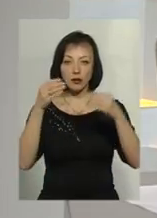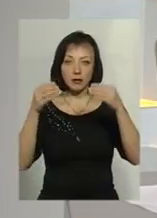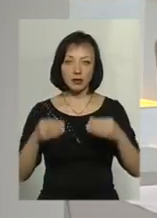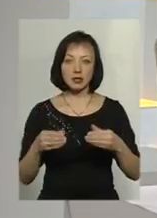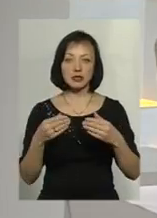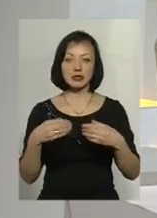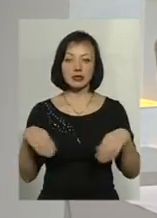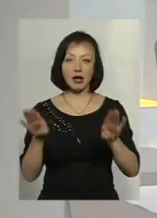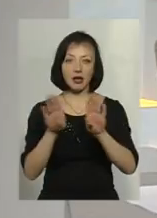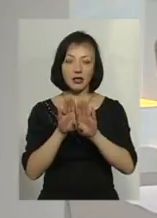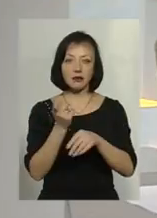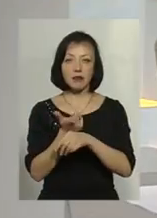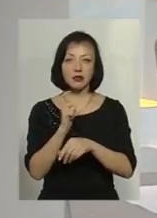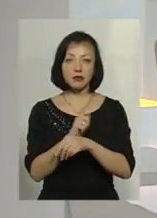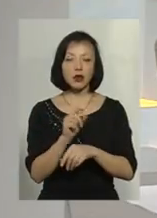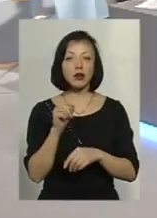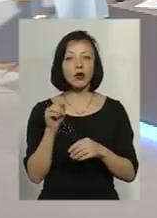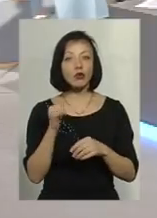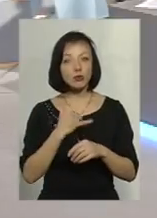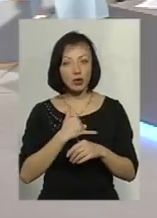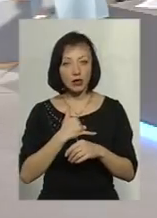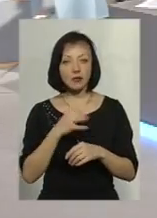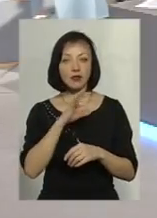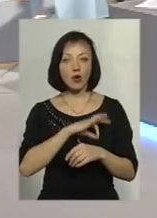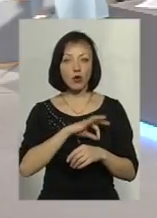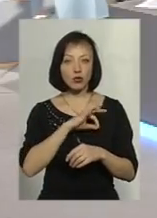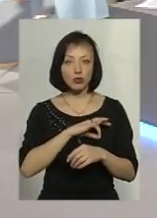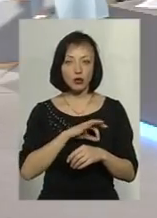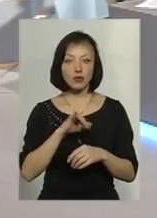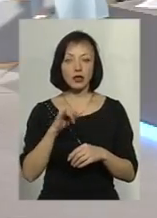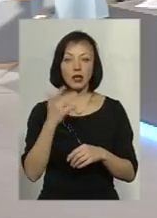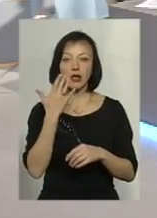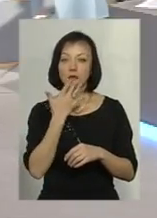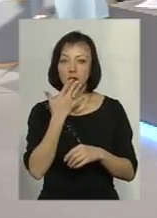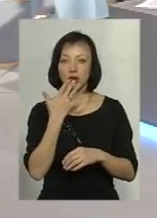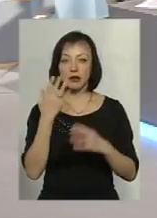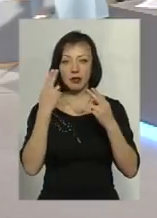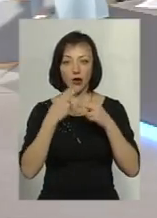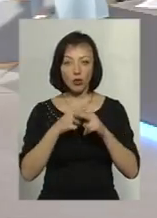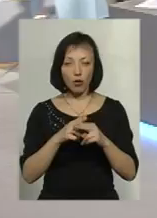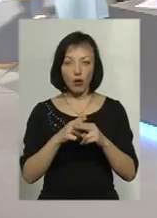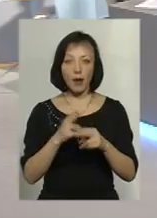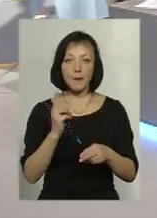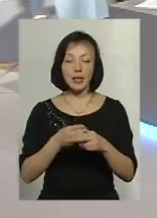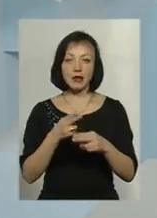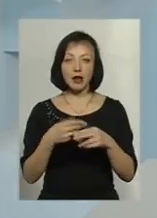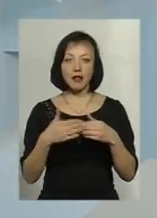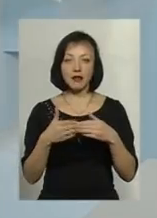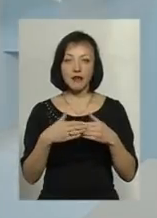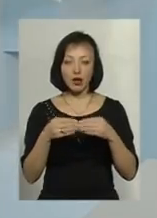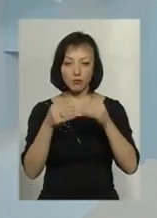закритися максимально, а чи можна? У нас використовуються імпортні технології, металеві двері з